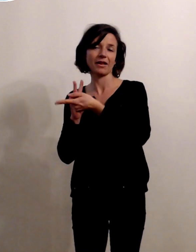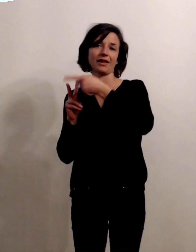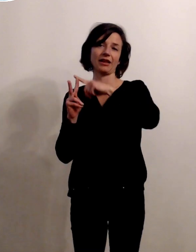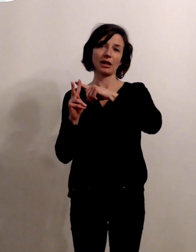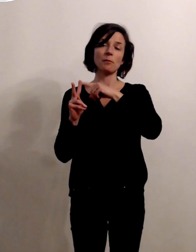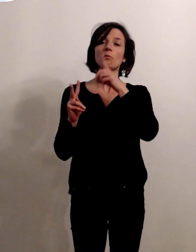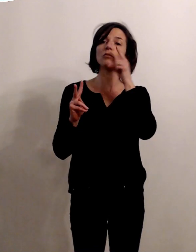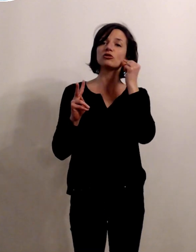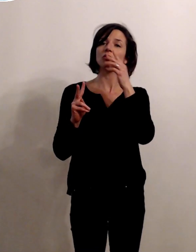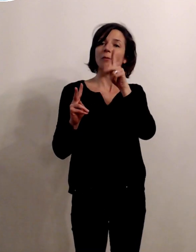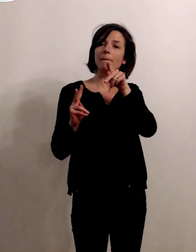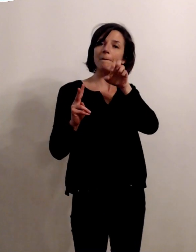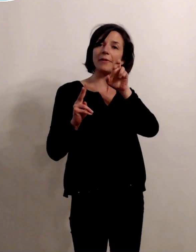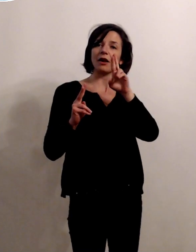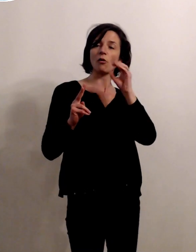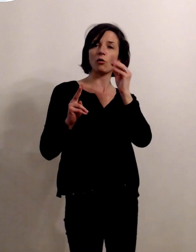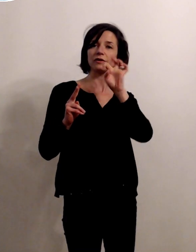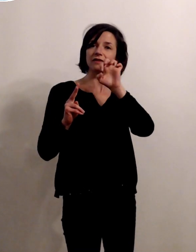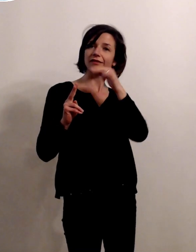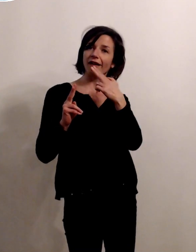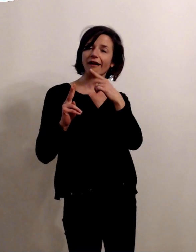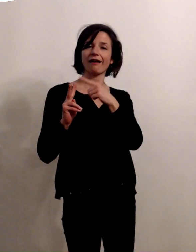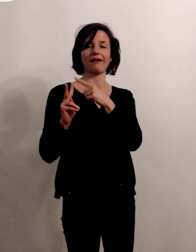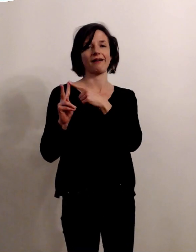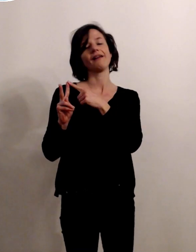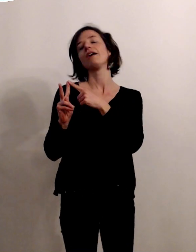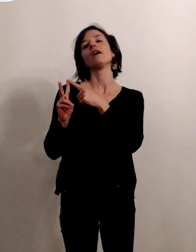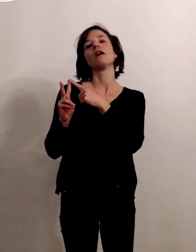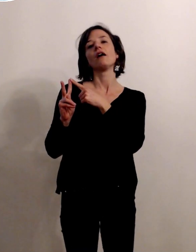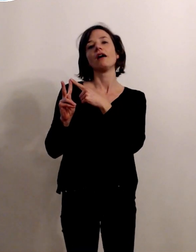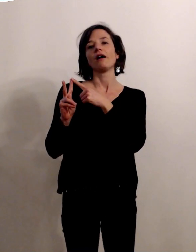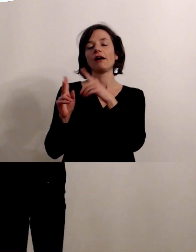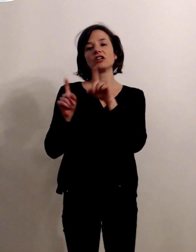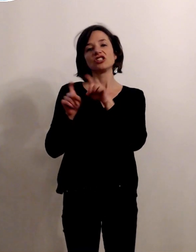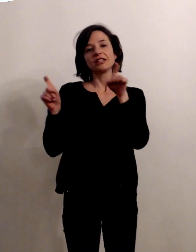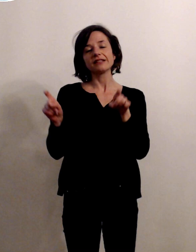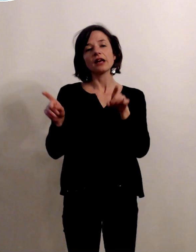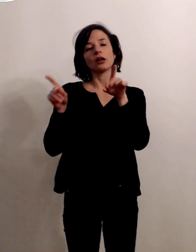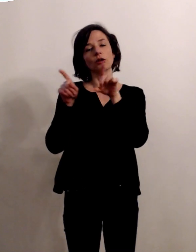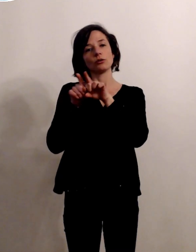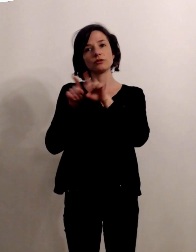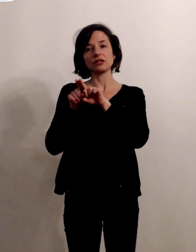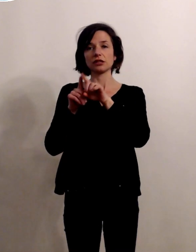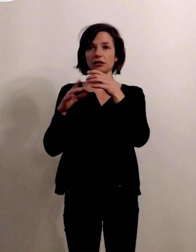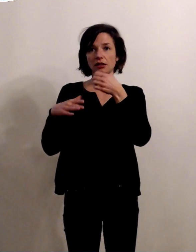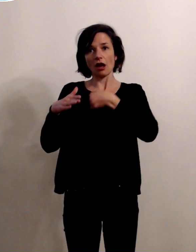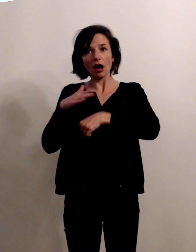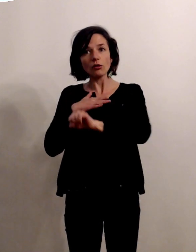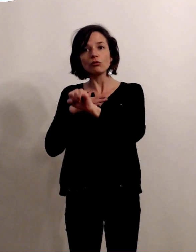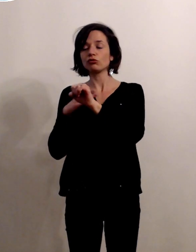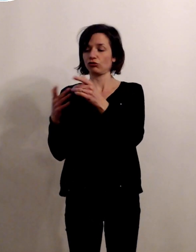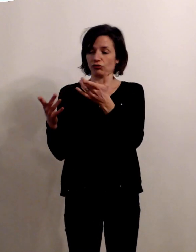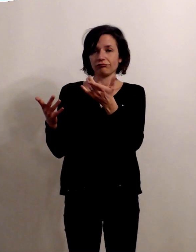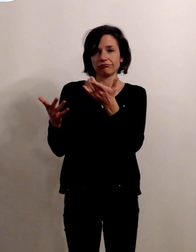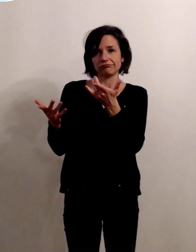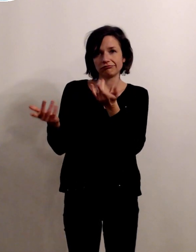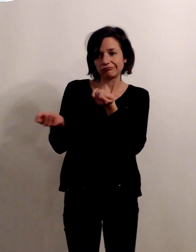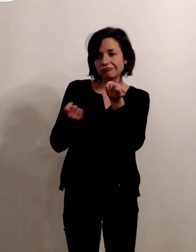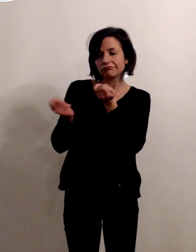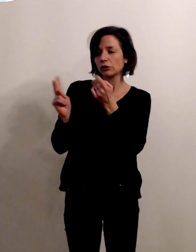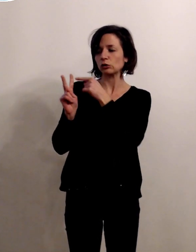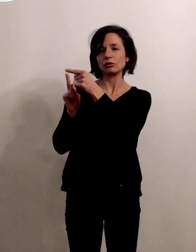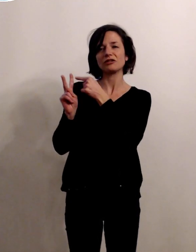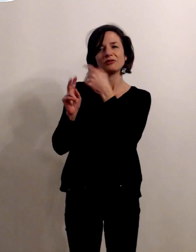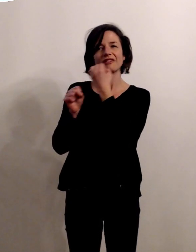Perrotin qui est donc gynécologue obstétricien tous les deux donc intervenant au